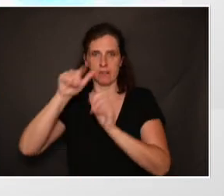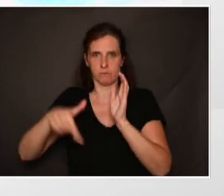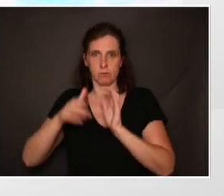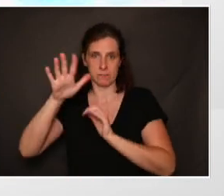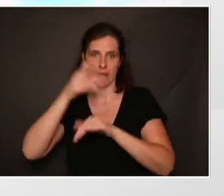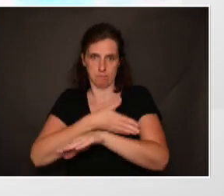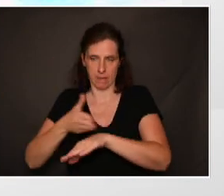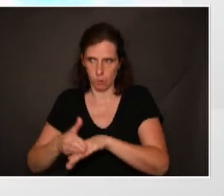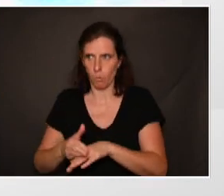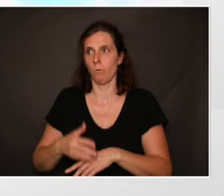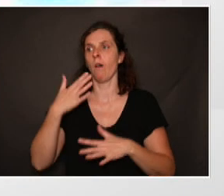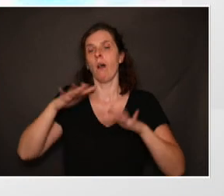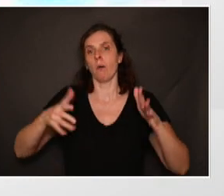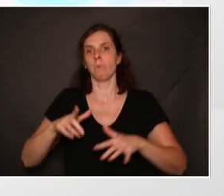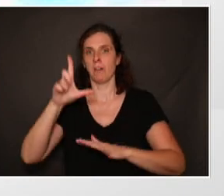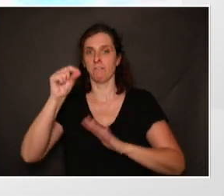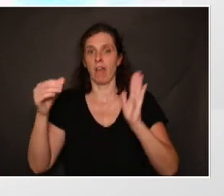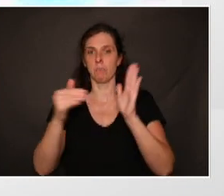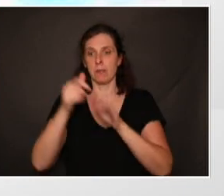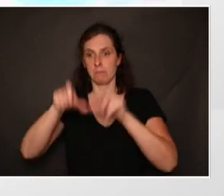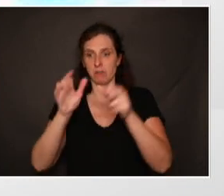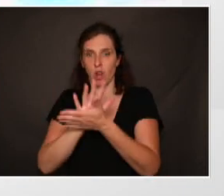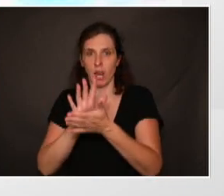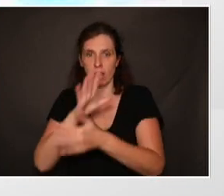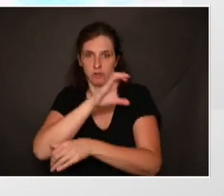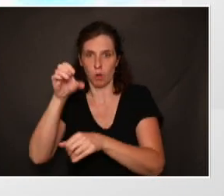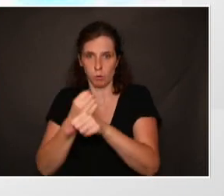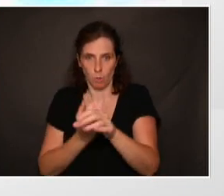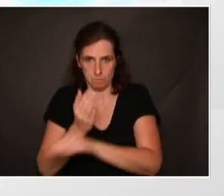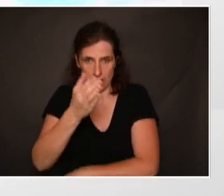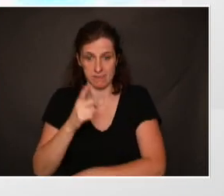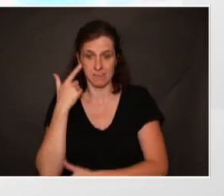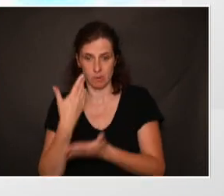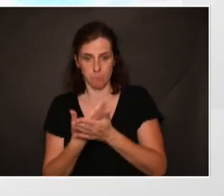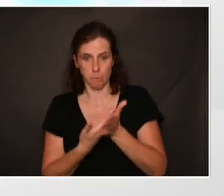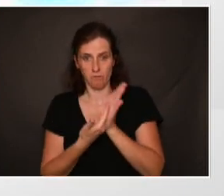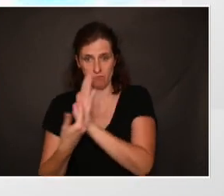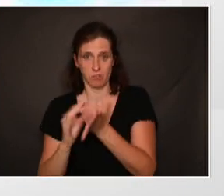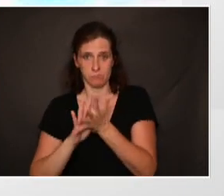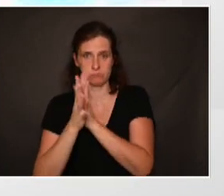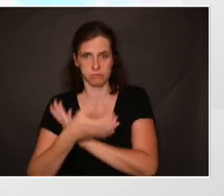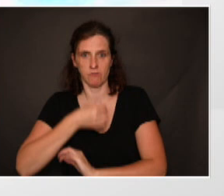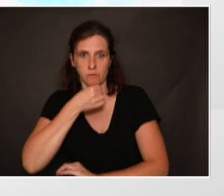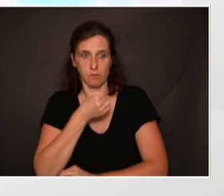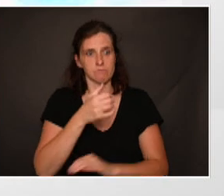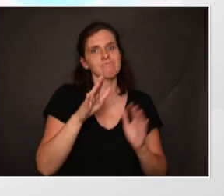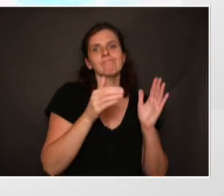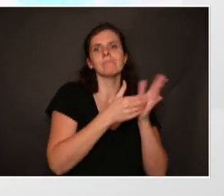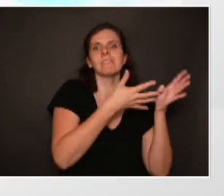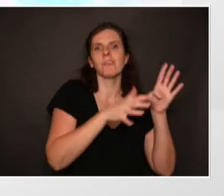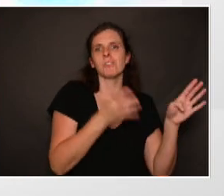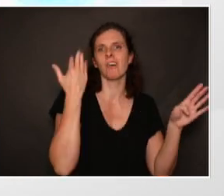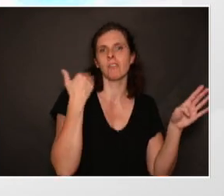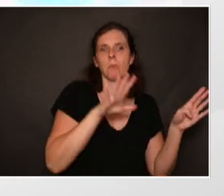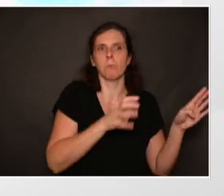à peu près 20 000 centenaires, ce qui prouve ce vieillissement de la population. Il faut savoir qu'en 1900, il y avait à peu près une centaine